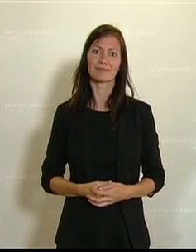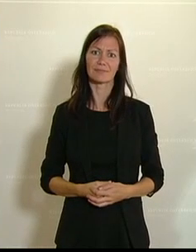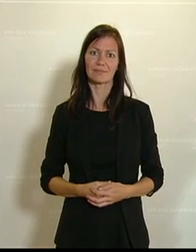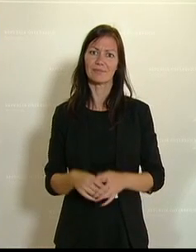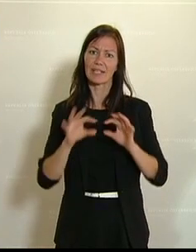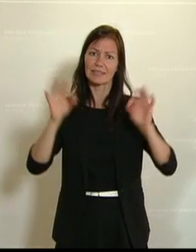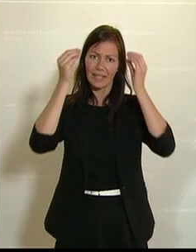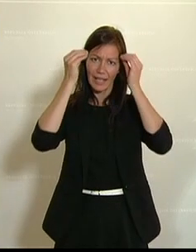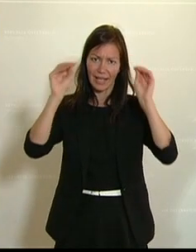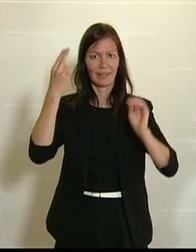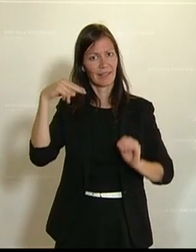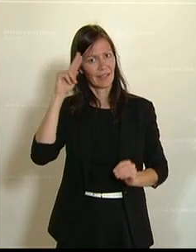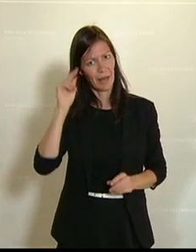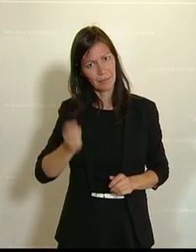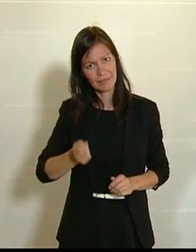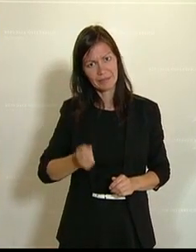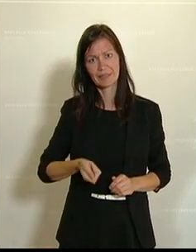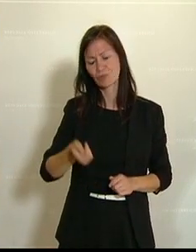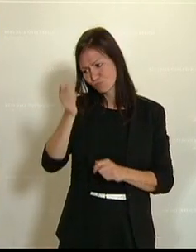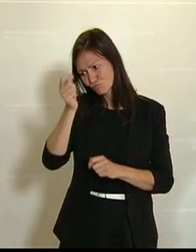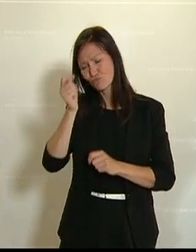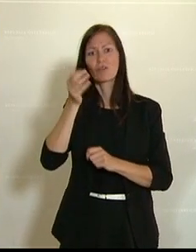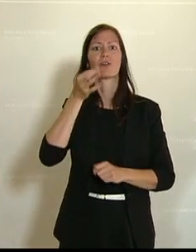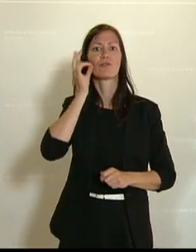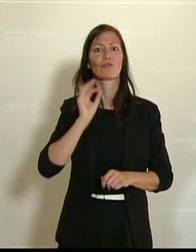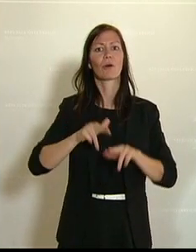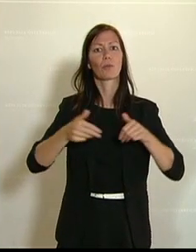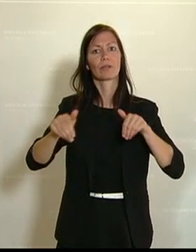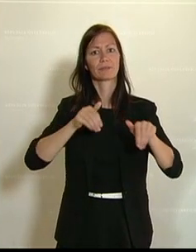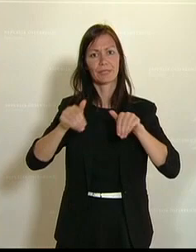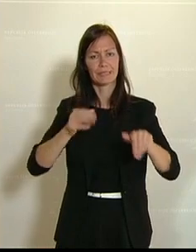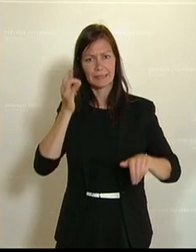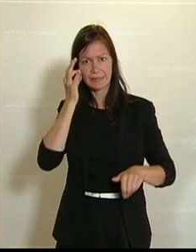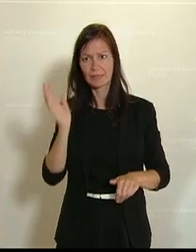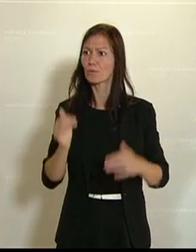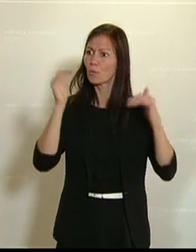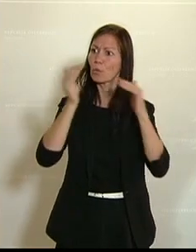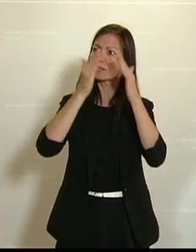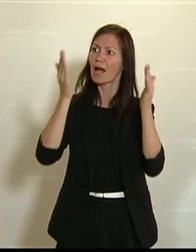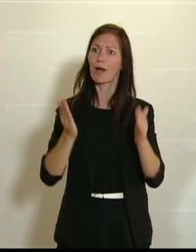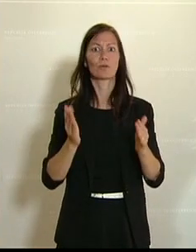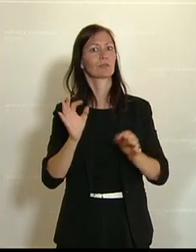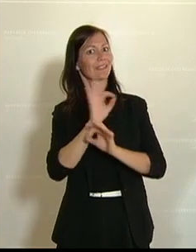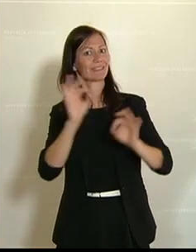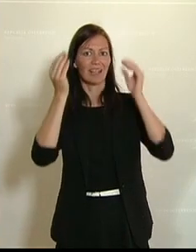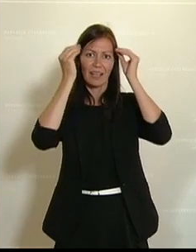Sehr geehrter Herr Präsident, geschätzte Frau Bundesministerin, Hohes Haus, sehr geehrte Zuseher.